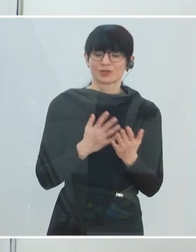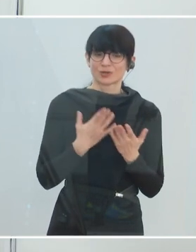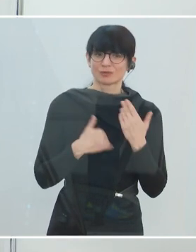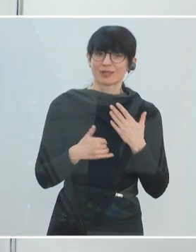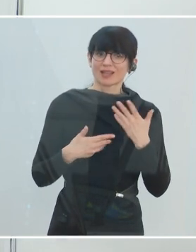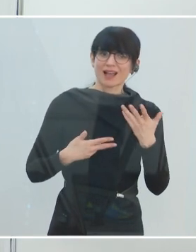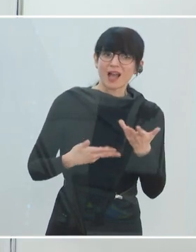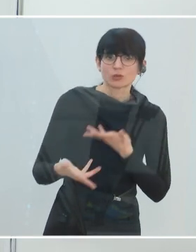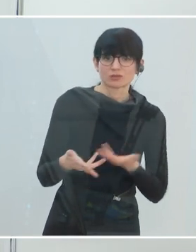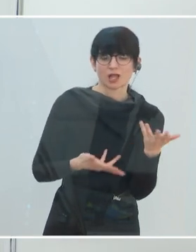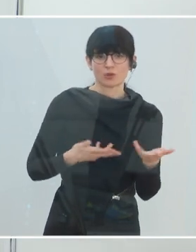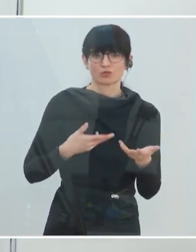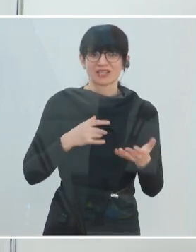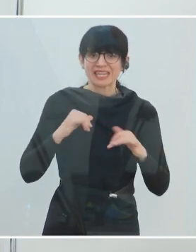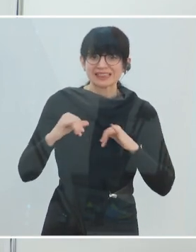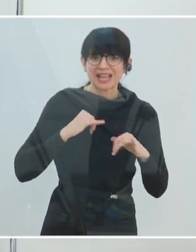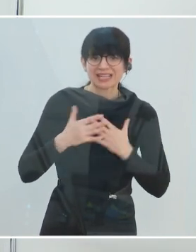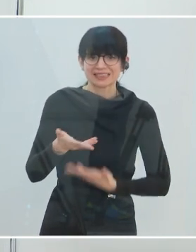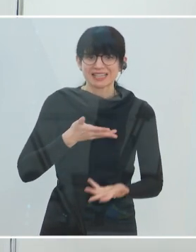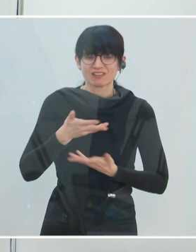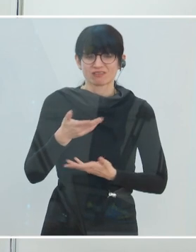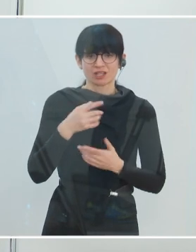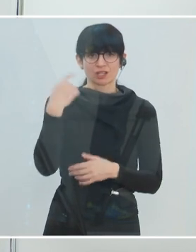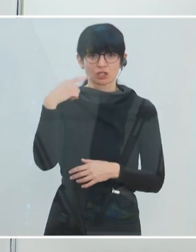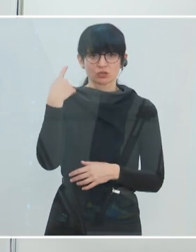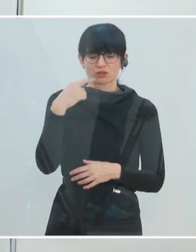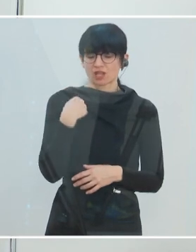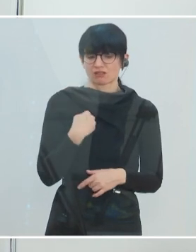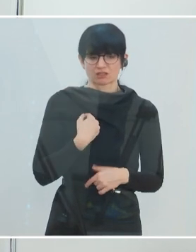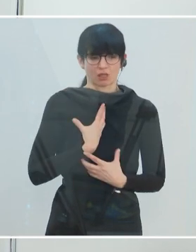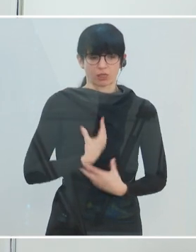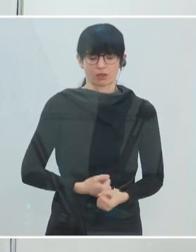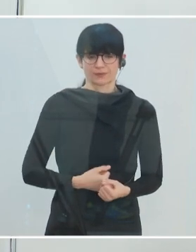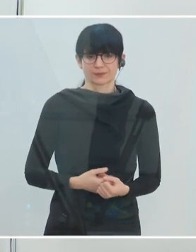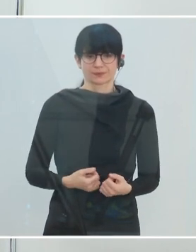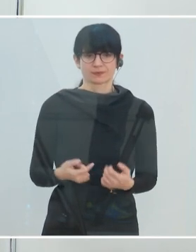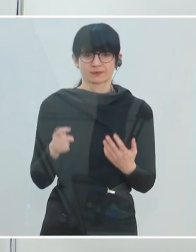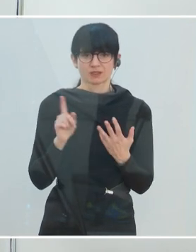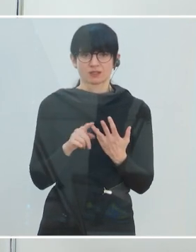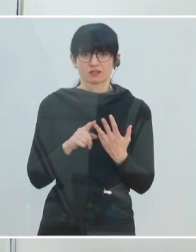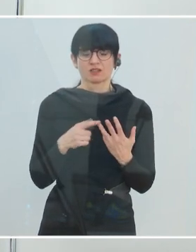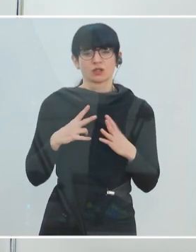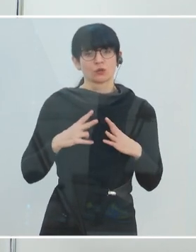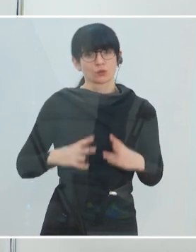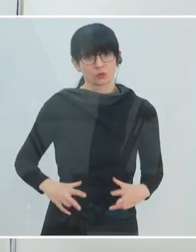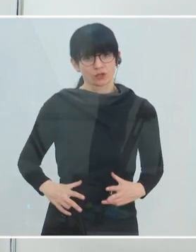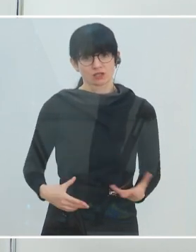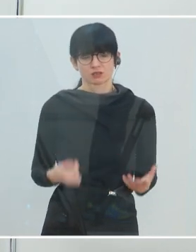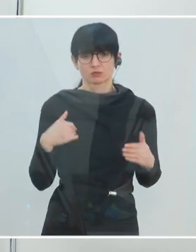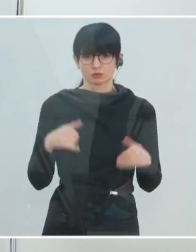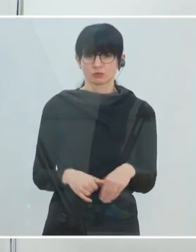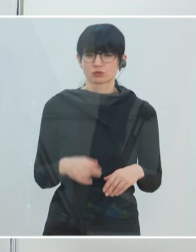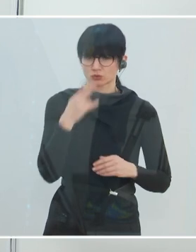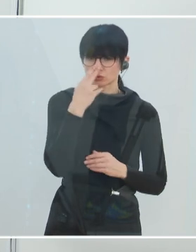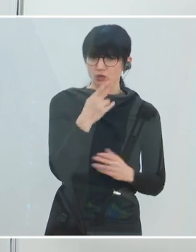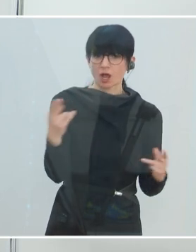schauen, dass wir interaktive Prozesse reinbringen, weil sonst gehen uns die Studenten kaputt. Der nächste Bereich heißt Ruhe. Das ist der Bereich, wo man schauen muss,